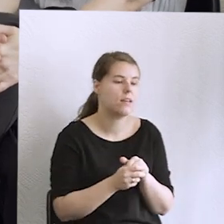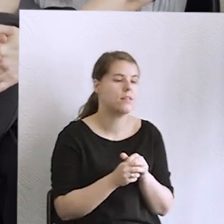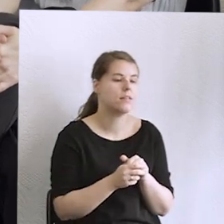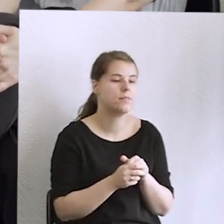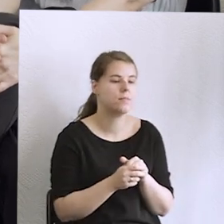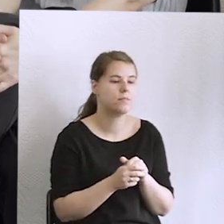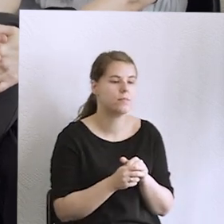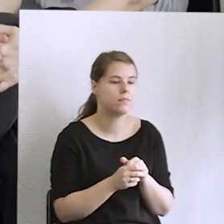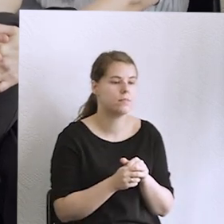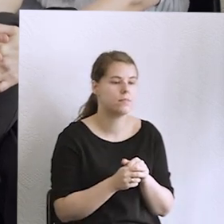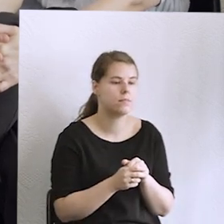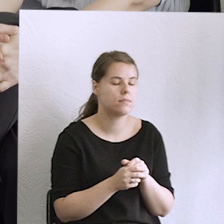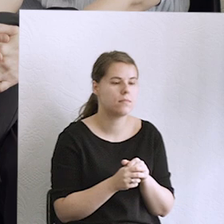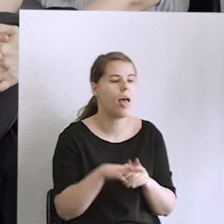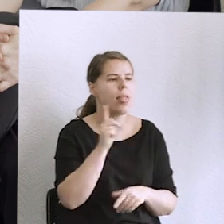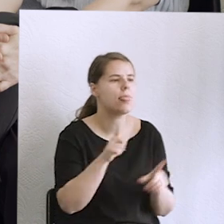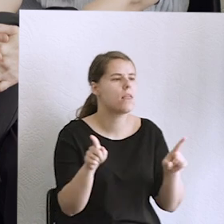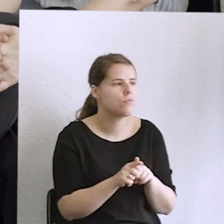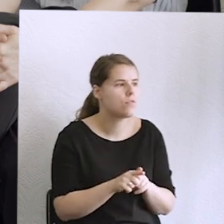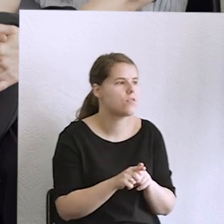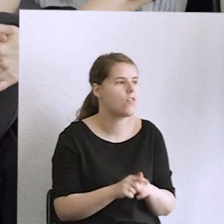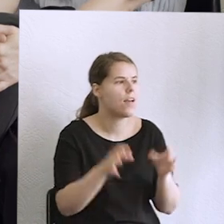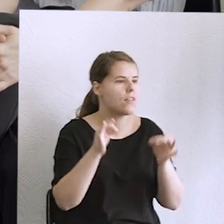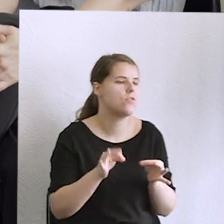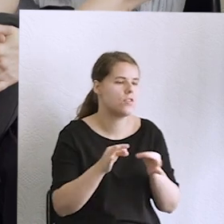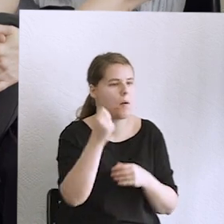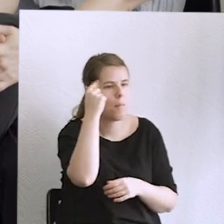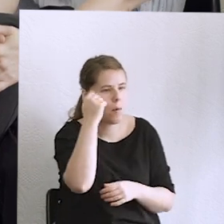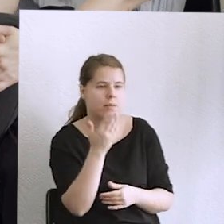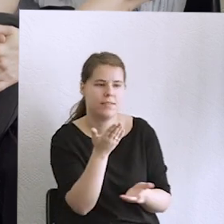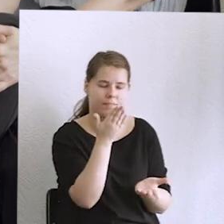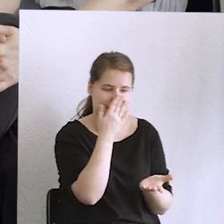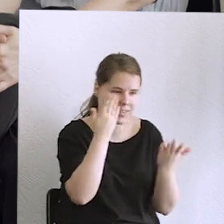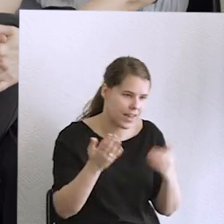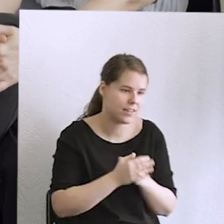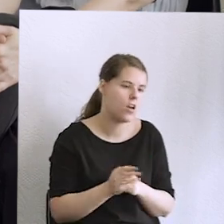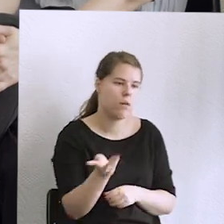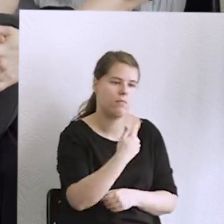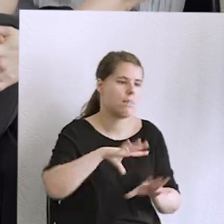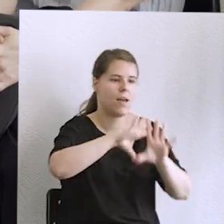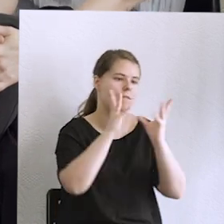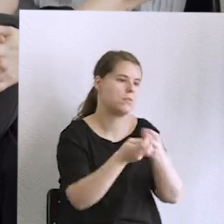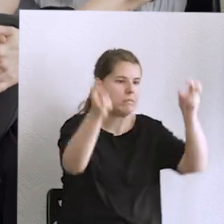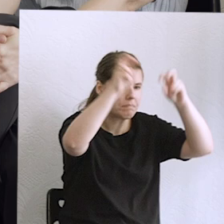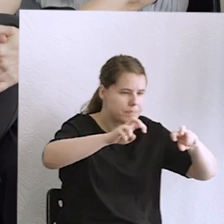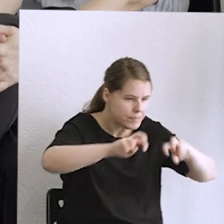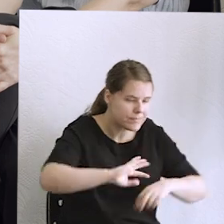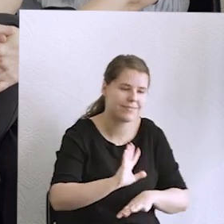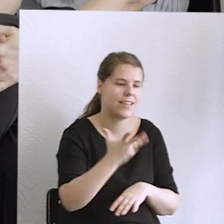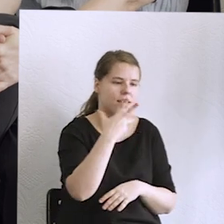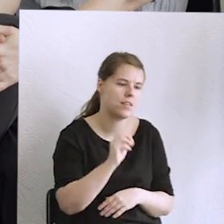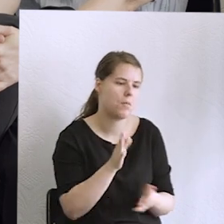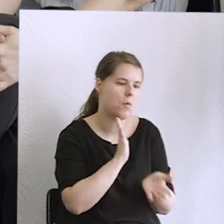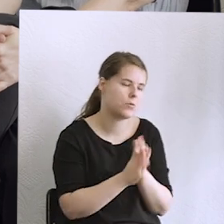oczywiście by lepiej było uniknąć. Ale też konwencja była dzisiaj taka, że nie analizowaliśmy wszystko. Raczej była intencja, żebyśmy popatrzyli pozytywnie,